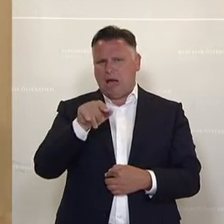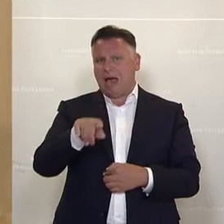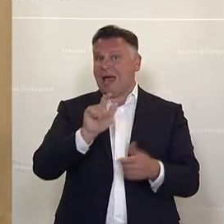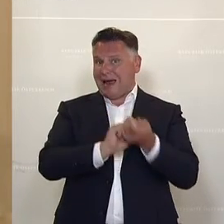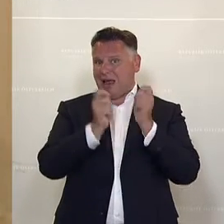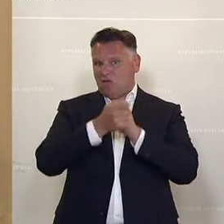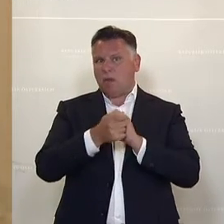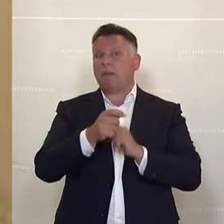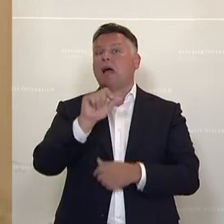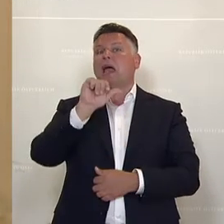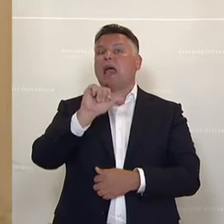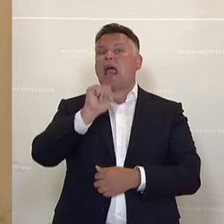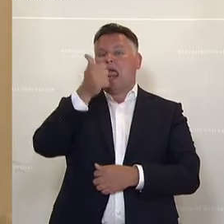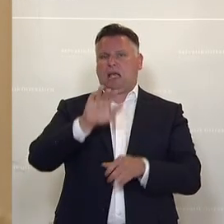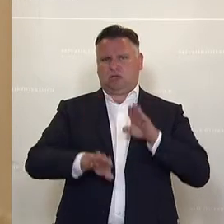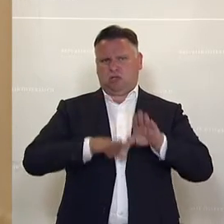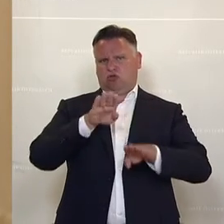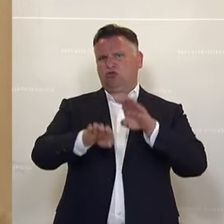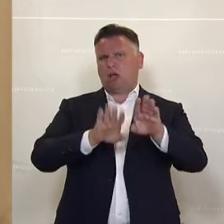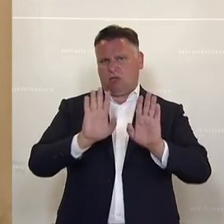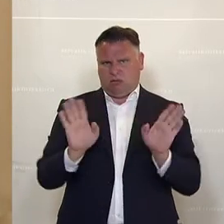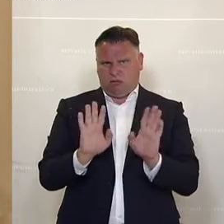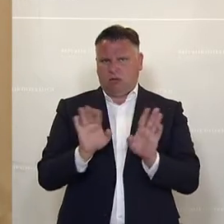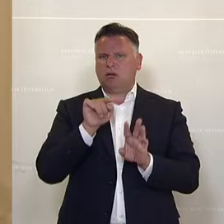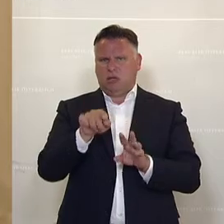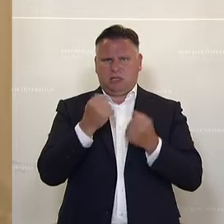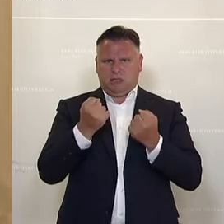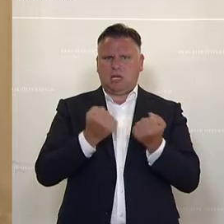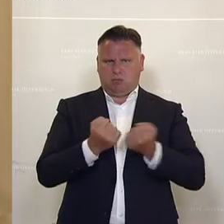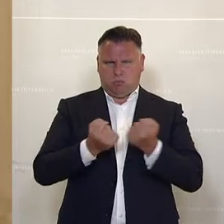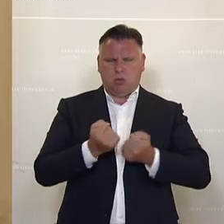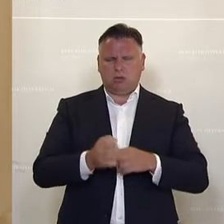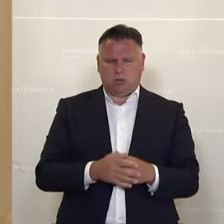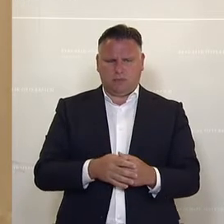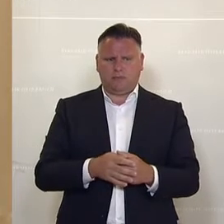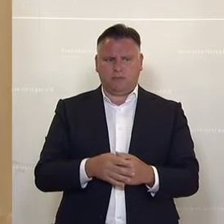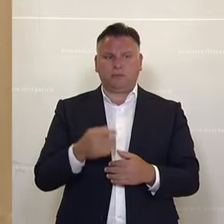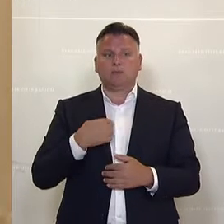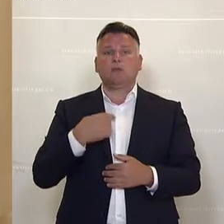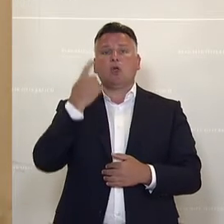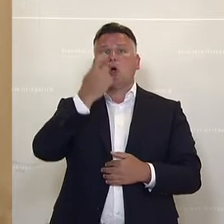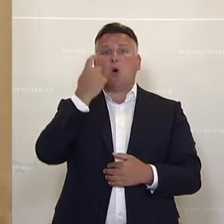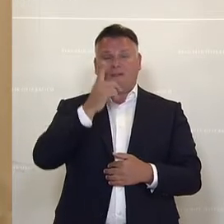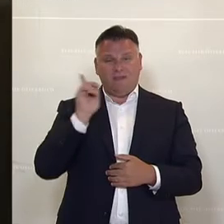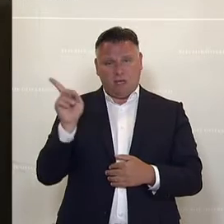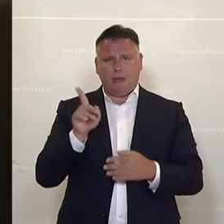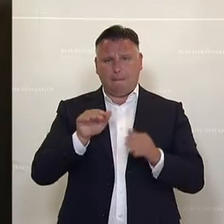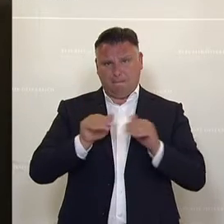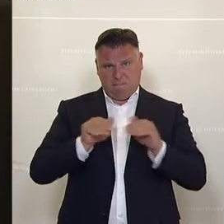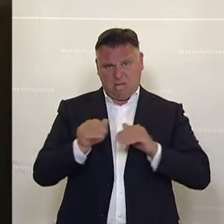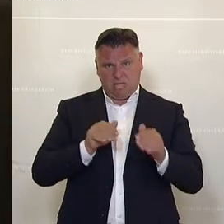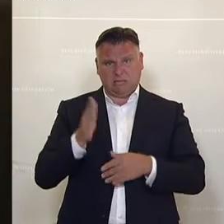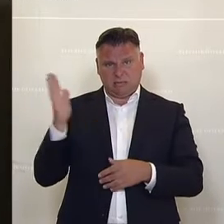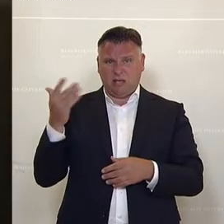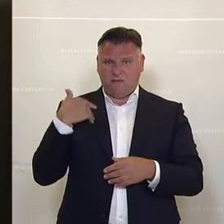als erste Etappe in der Neuausrichtung der österreichischen Sicherheitspolitik. Ich hoffe inständig, Herr Minister, dass aus